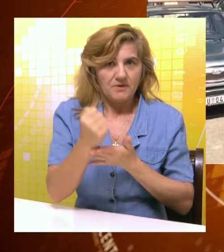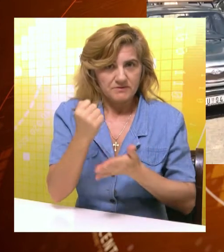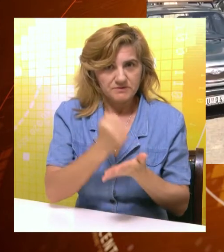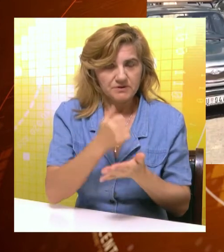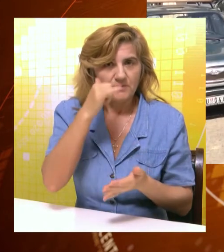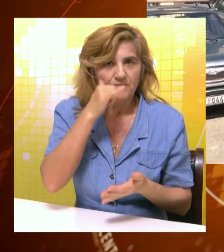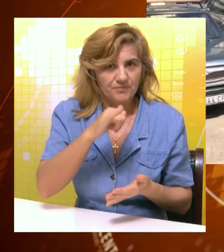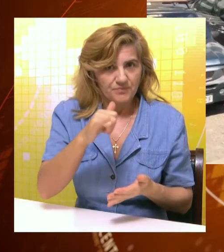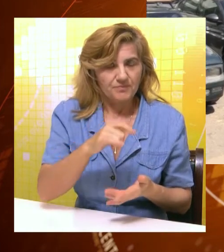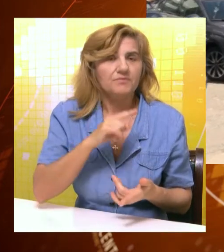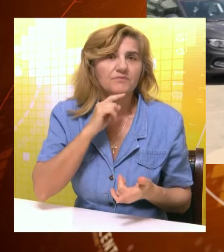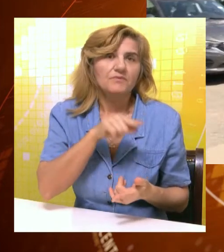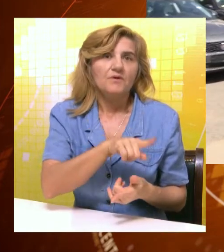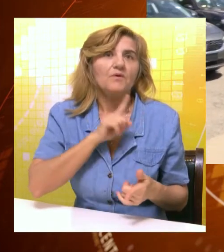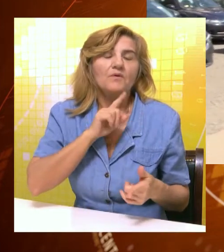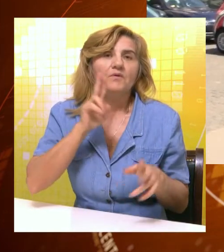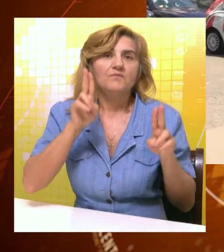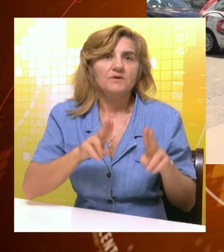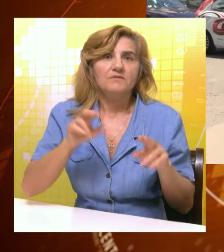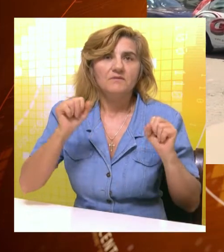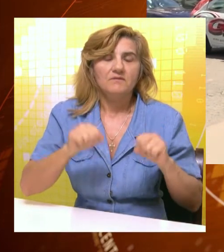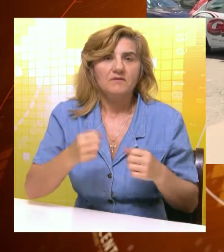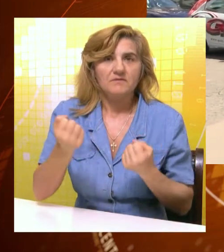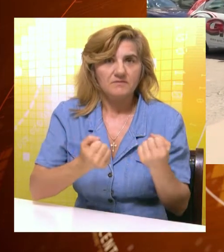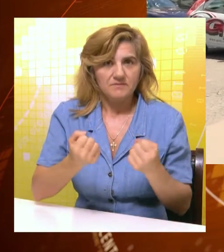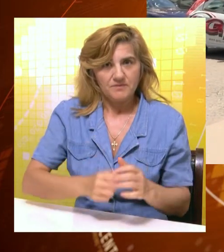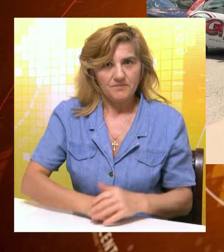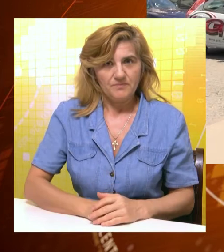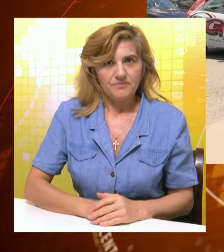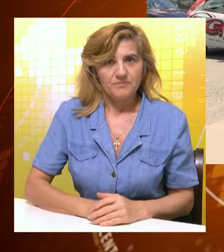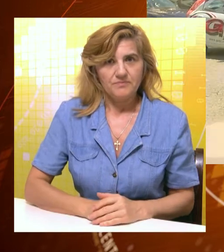korisnika koji putuju u inostranstvo, odnosno koji upravlja motornim vozilom.